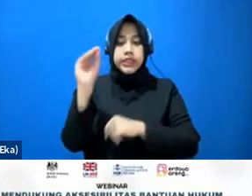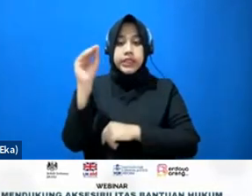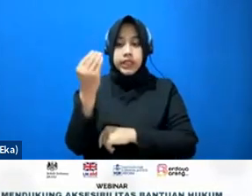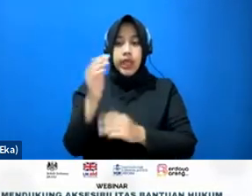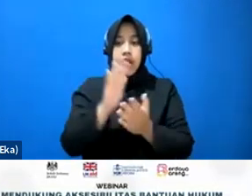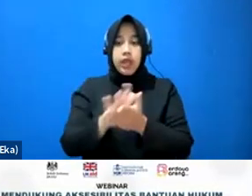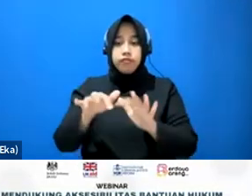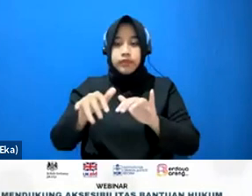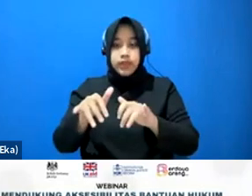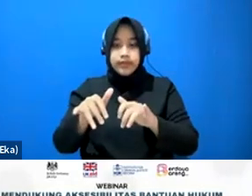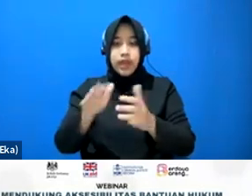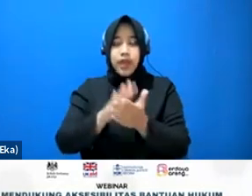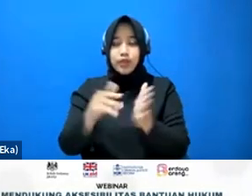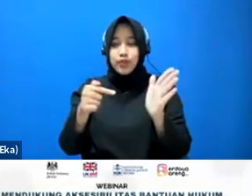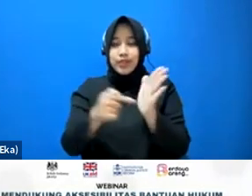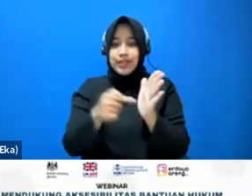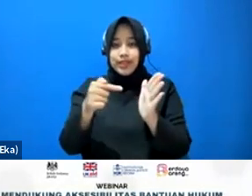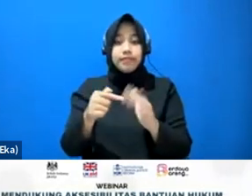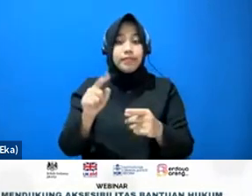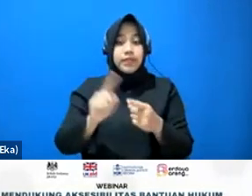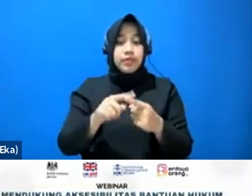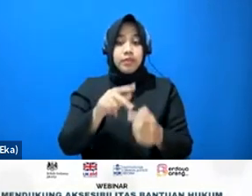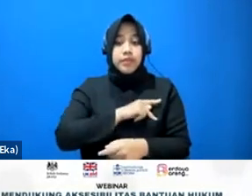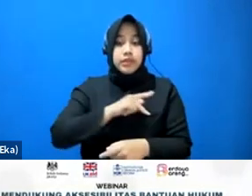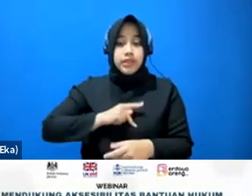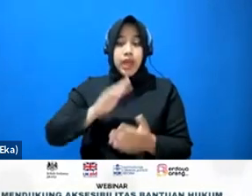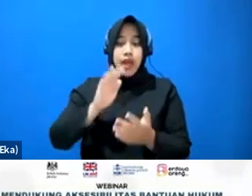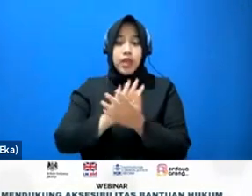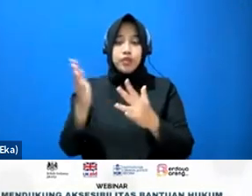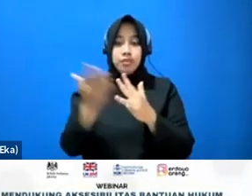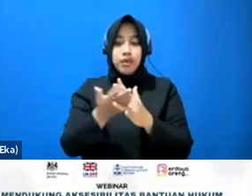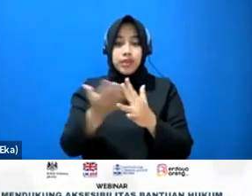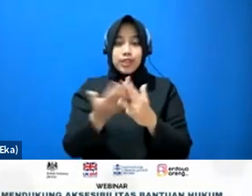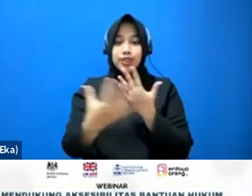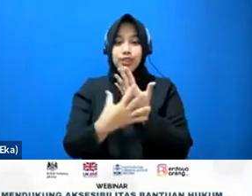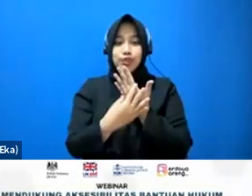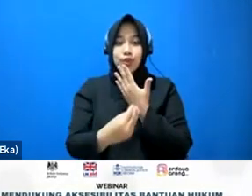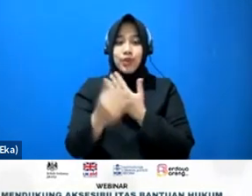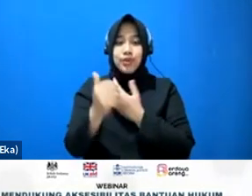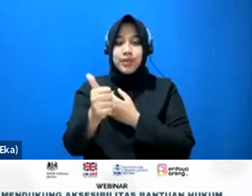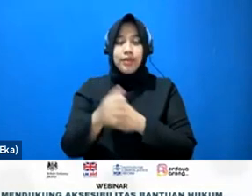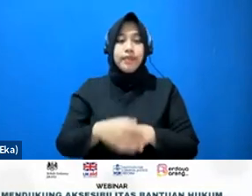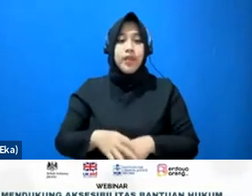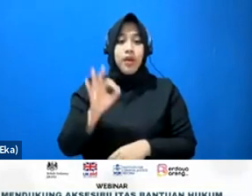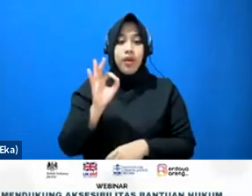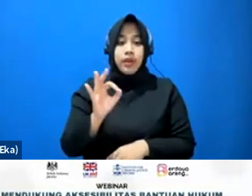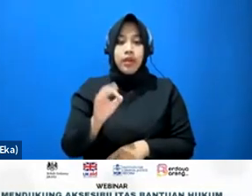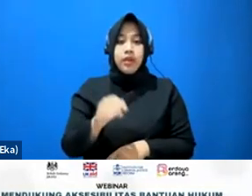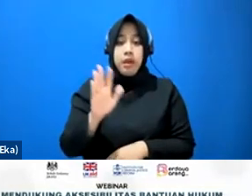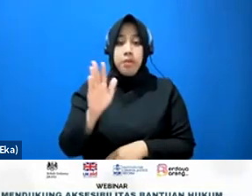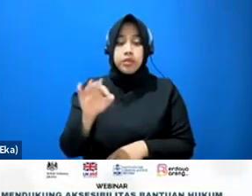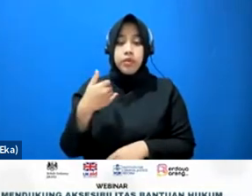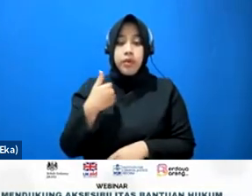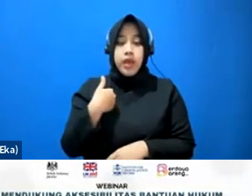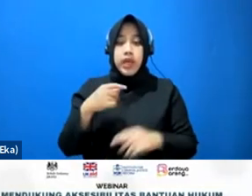link chat bisa langsung di klik untuk para peserta sudah bisa mengakses dan mendownloadnya baik ada yang masih belum